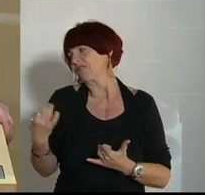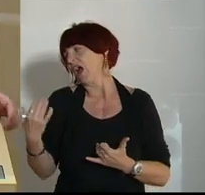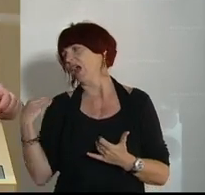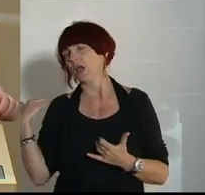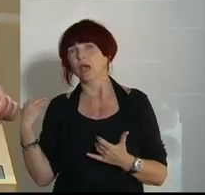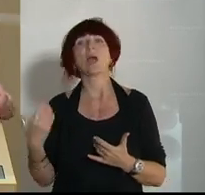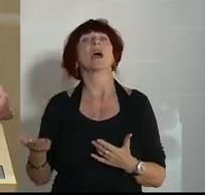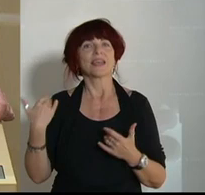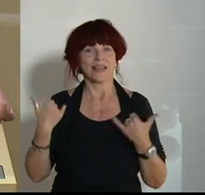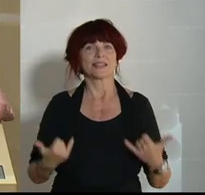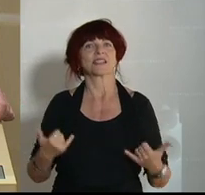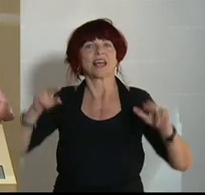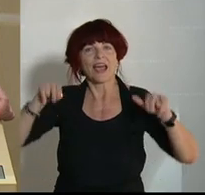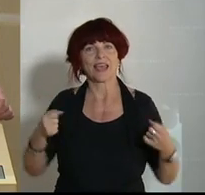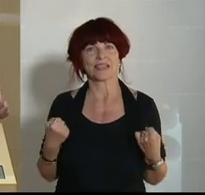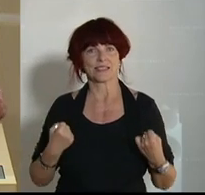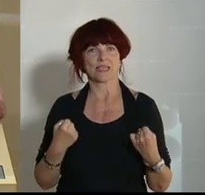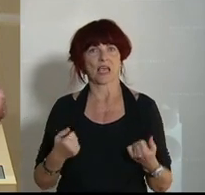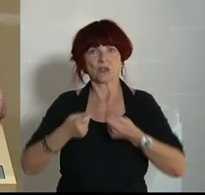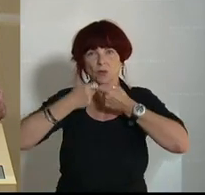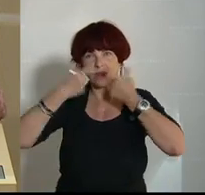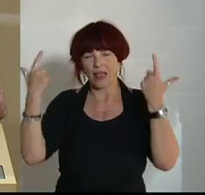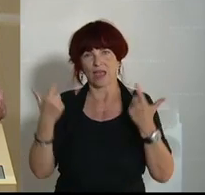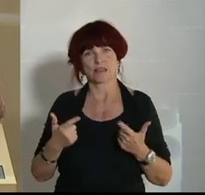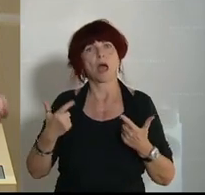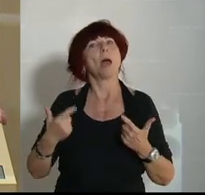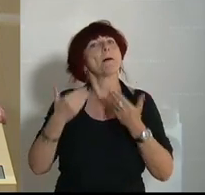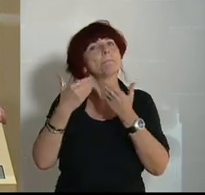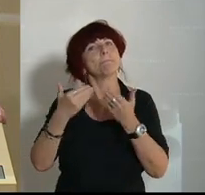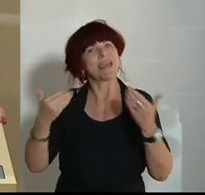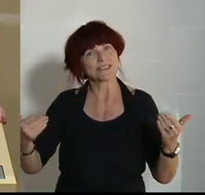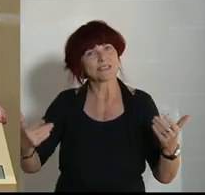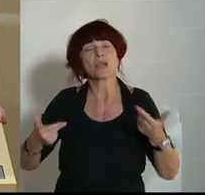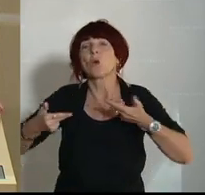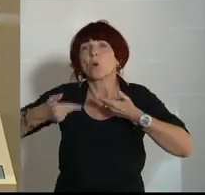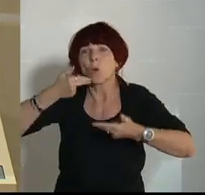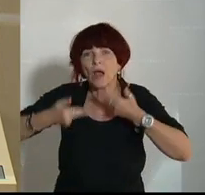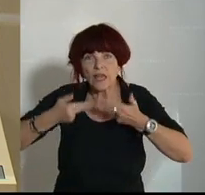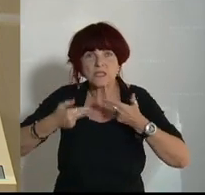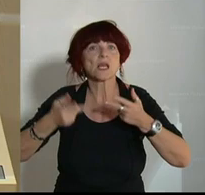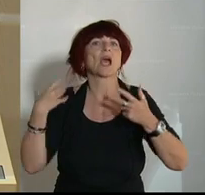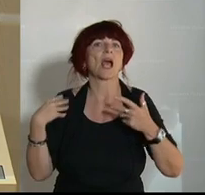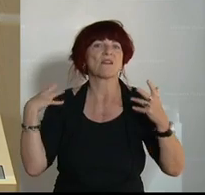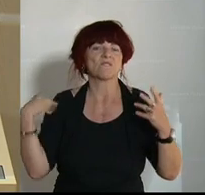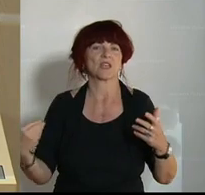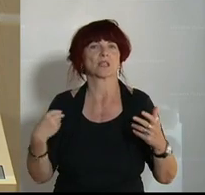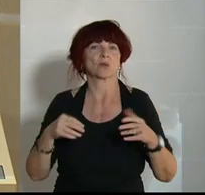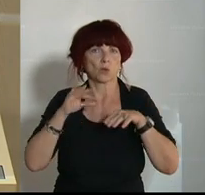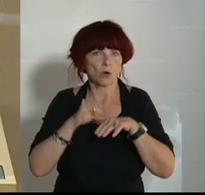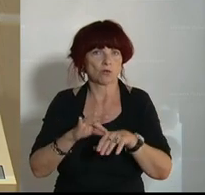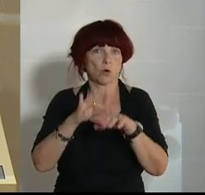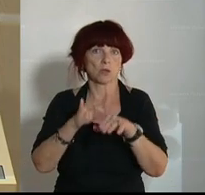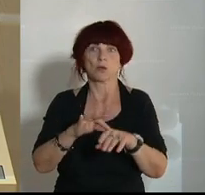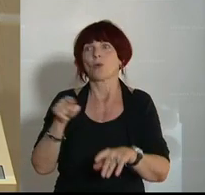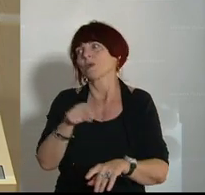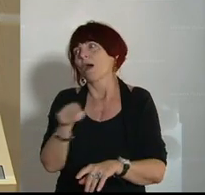Endlich gibt es Rechtssicherheit und Klarheit, dass Messen und Kongresse wieder stattfinden können. Und das ist für diese eine große